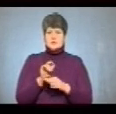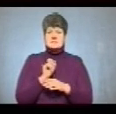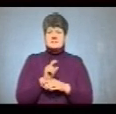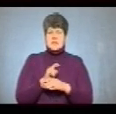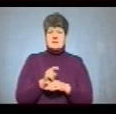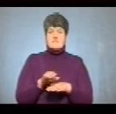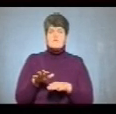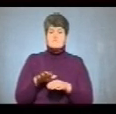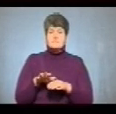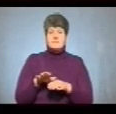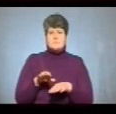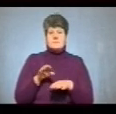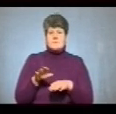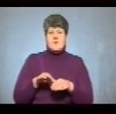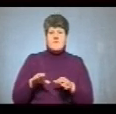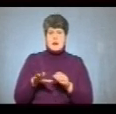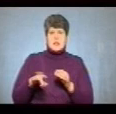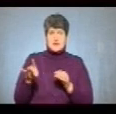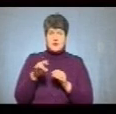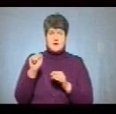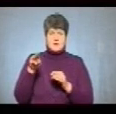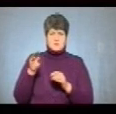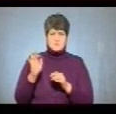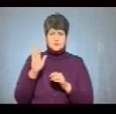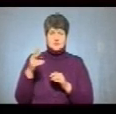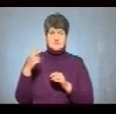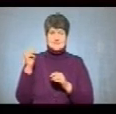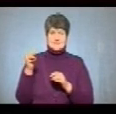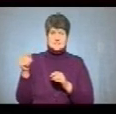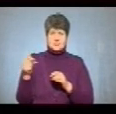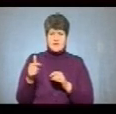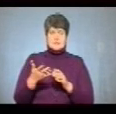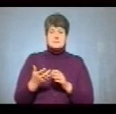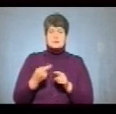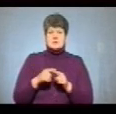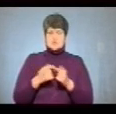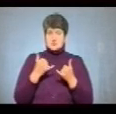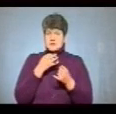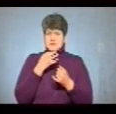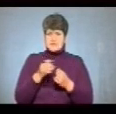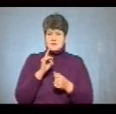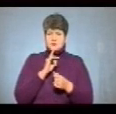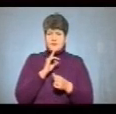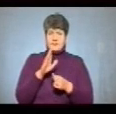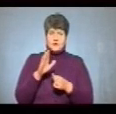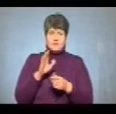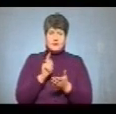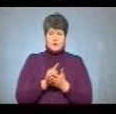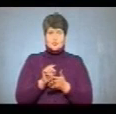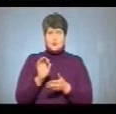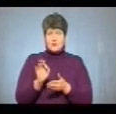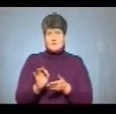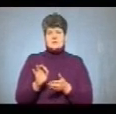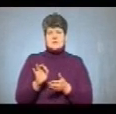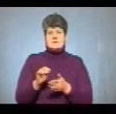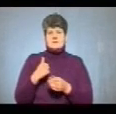в регіоні проведення операції об'єднаних сил, становитиме понад 20 тисяч гривень. Про це сьогодні повідомив тимчасовий виконувач обов'язків військового